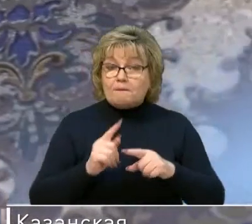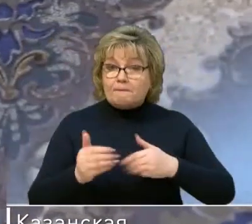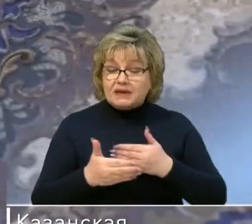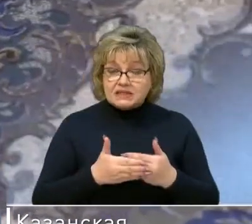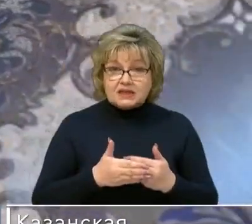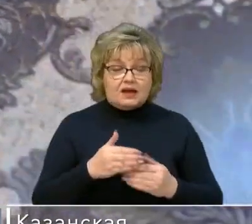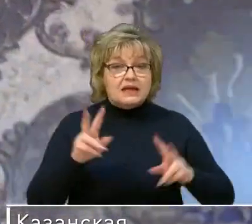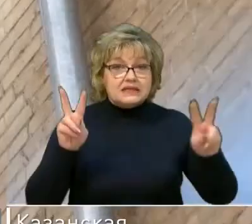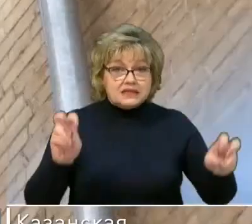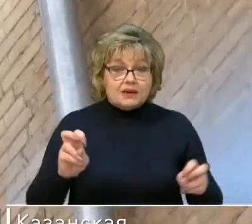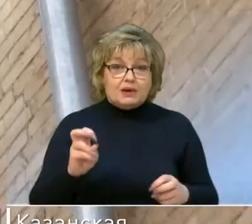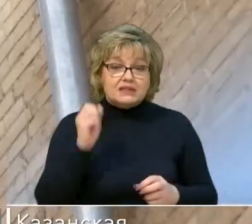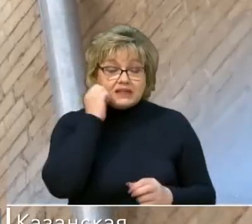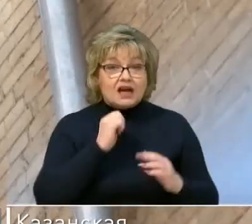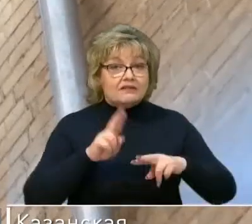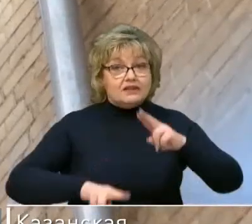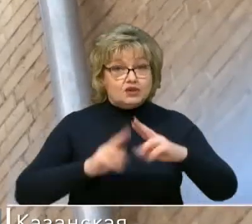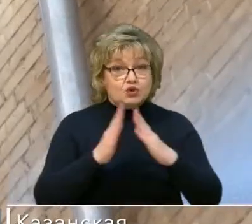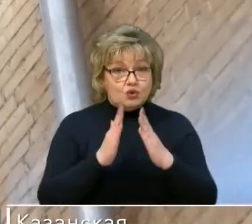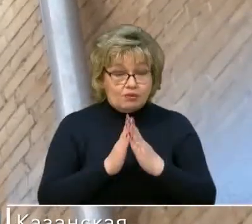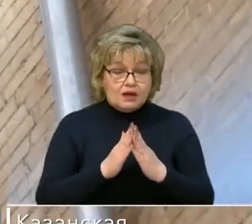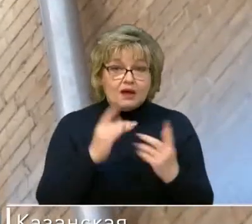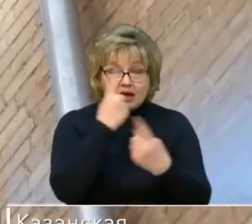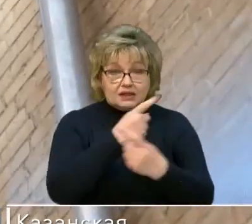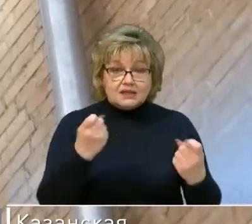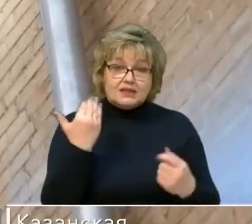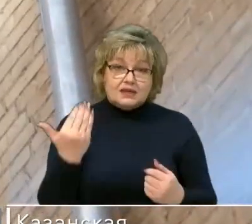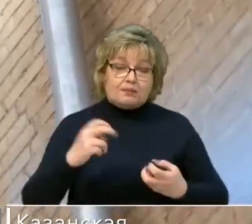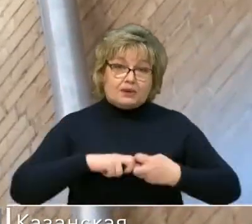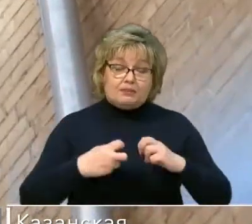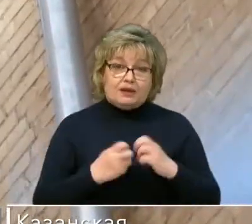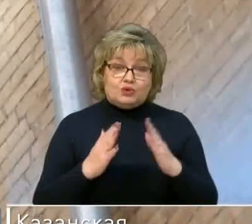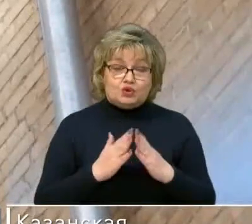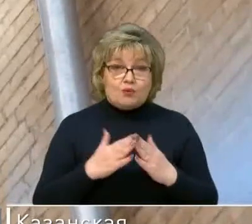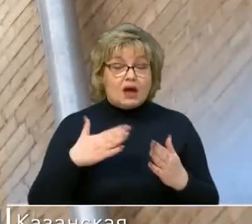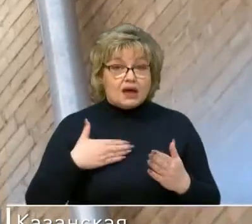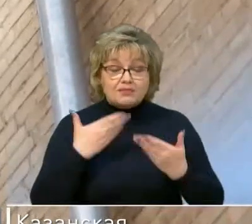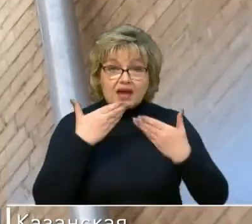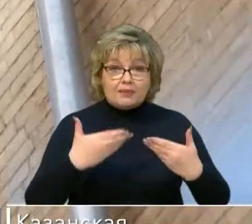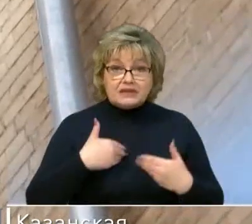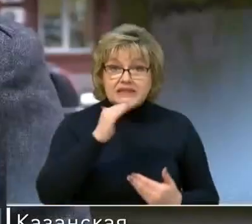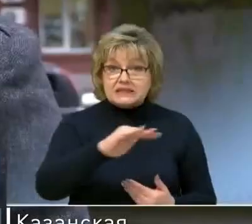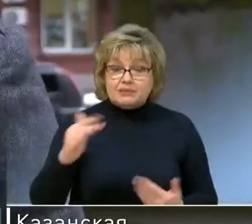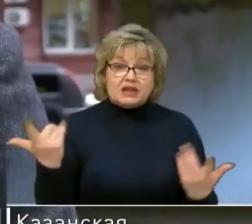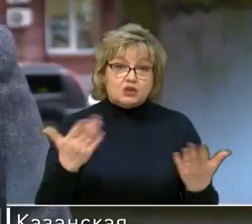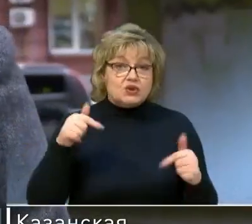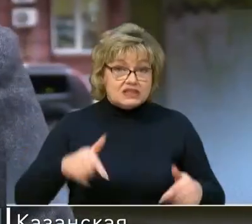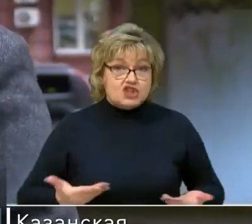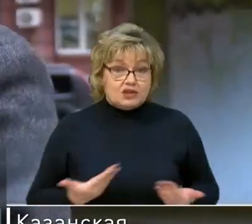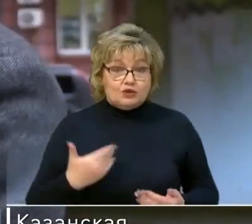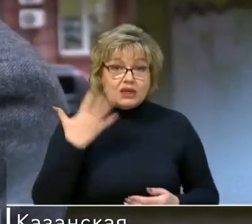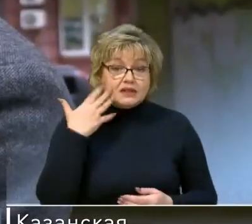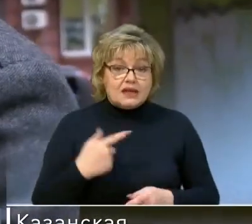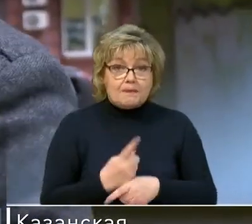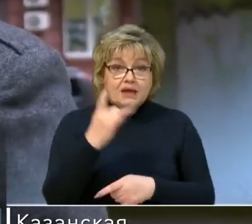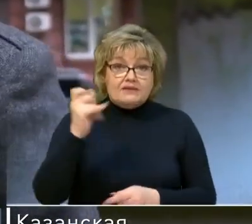тема старого фонда Южной столицы, с просьбой дать огласку проблемам их дома. Ко мне обратились ребята, которые здесь живут. Когда я первый раз